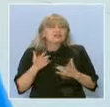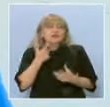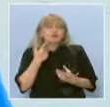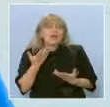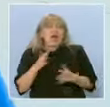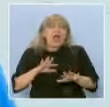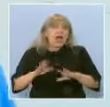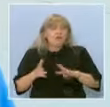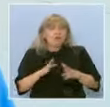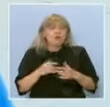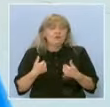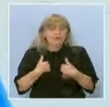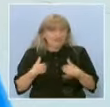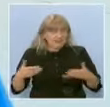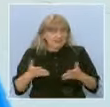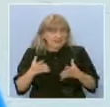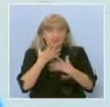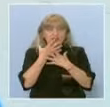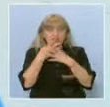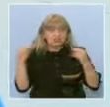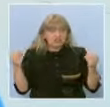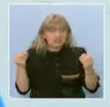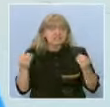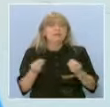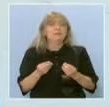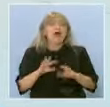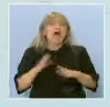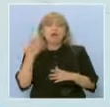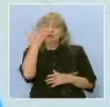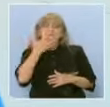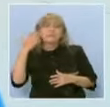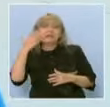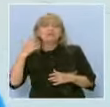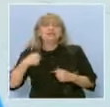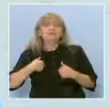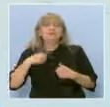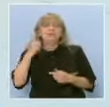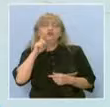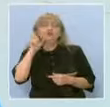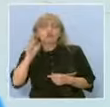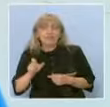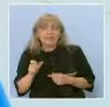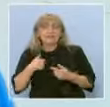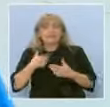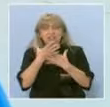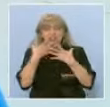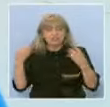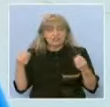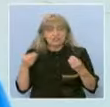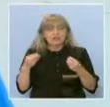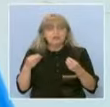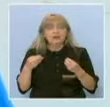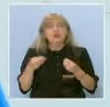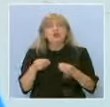ако ние изчезнем, ако си представим, че ние сме един човек, една единица, ние изчезнем, то